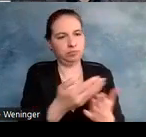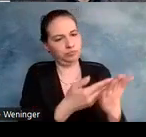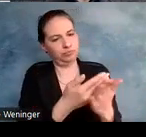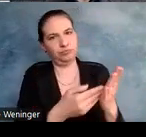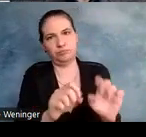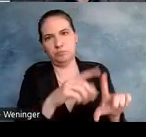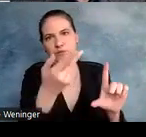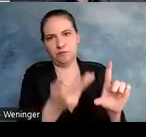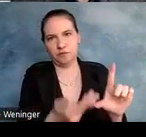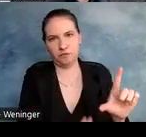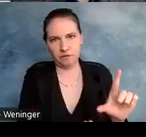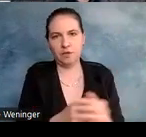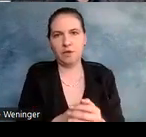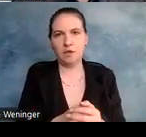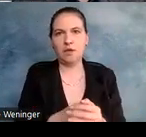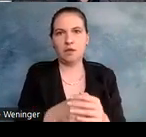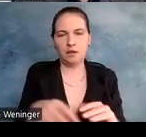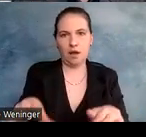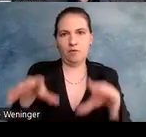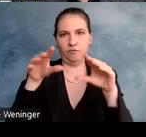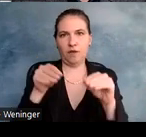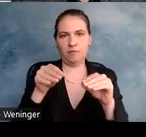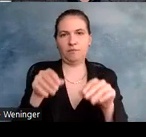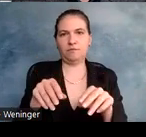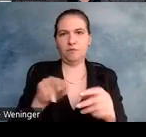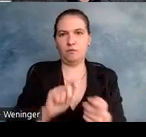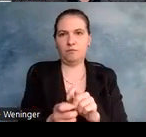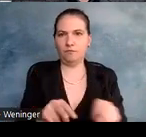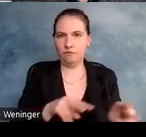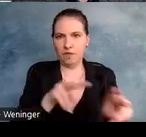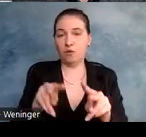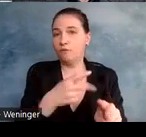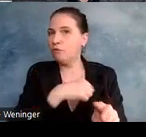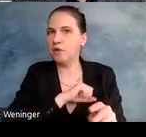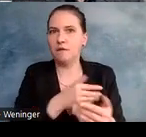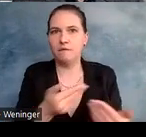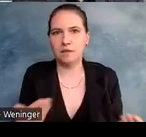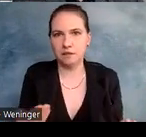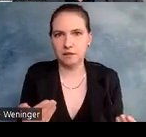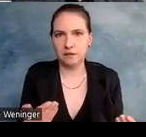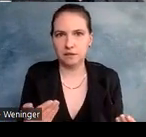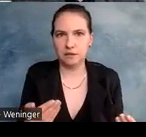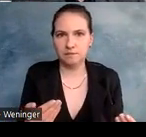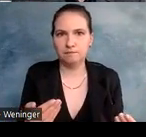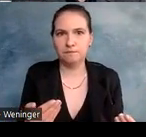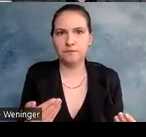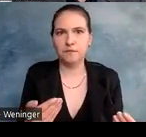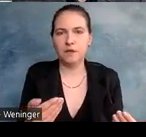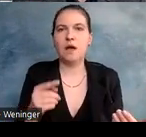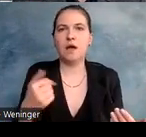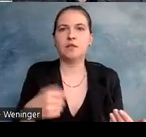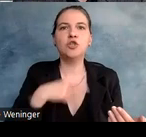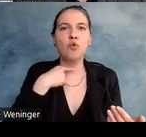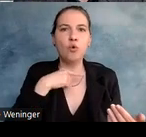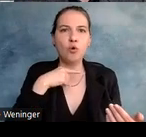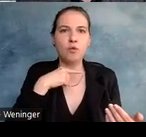Und dann nimmt man das als Video auf. Und der Vorteil ist, dann ist eigentlich die Tonspur schon ausreichend, um